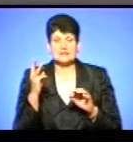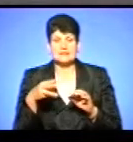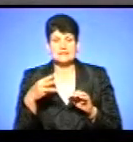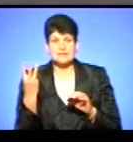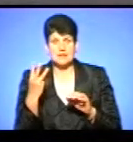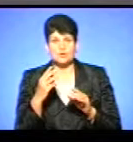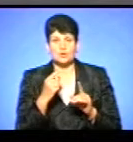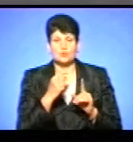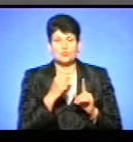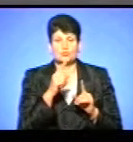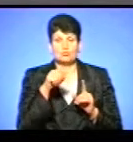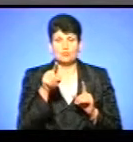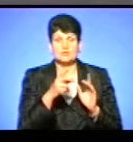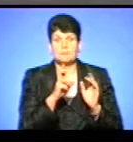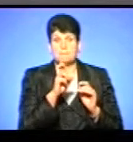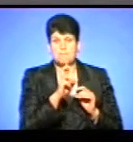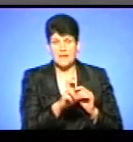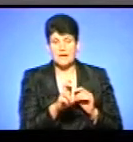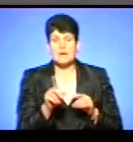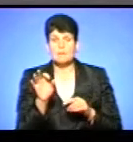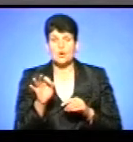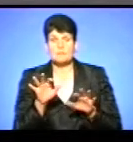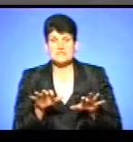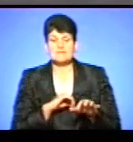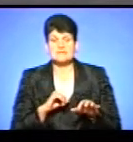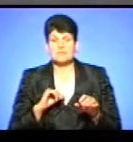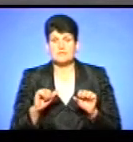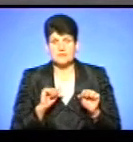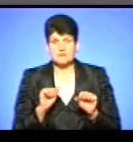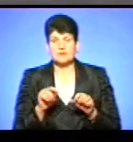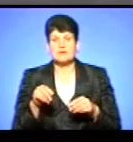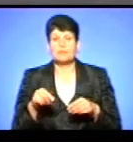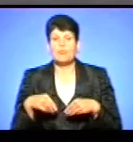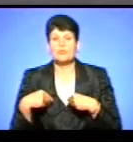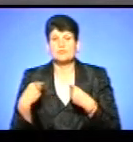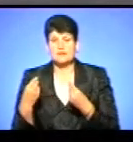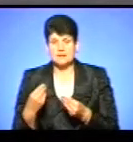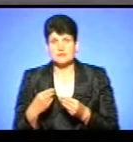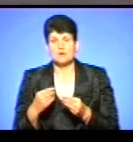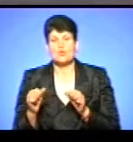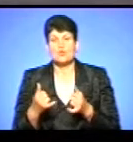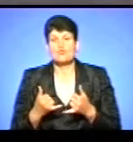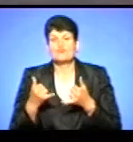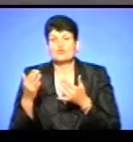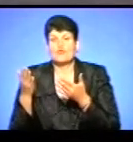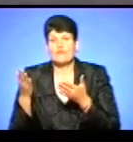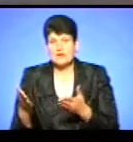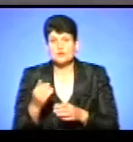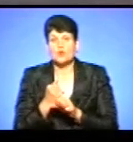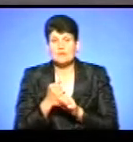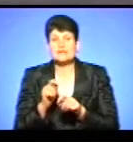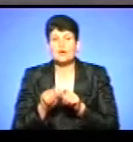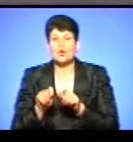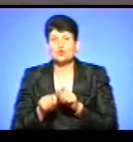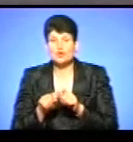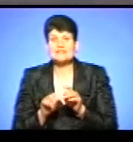Закону України про місцеве самоврядування, покладені делеговані повноваження органів виконавчої влади, в тому числі здійснювати контроль